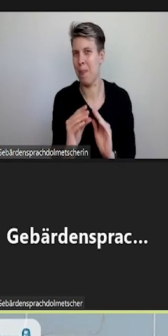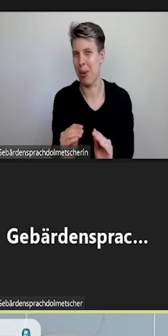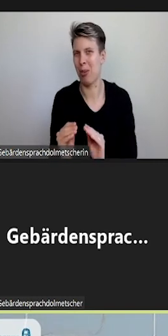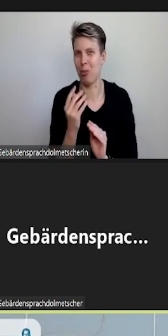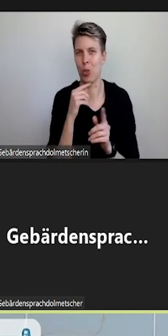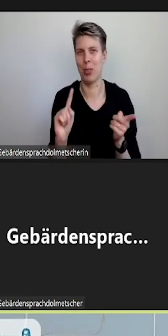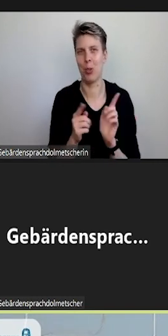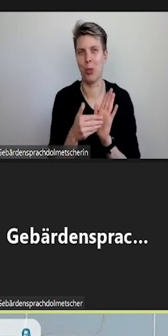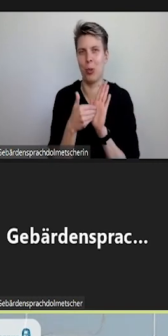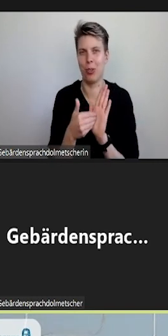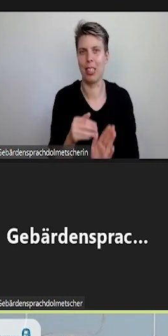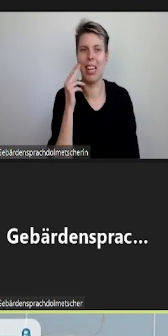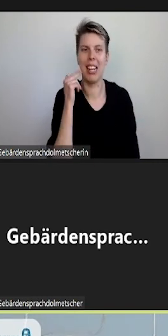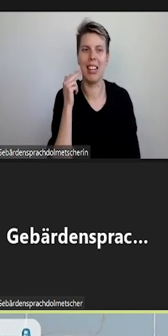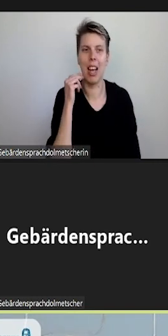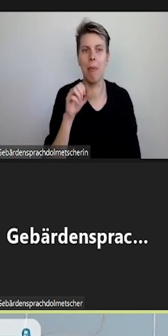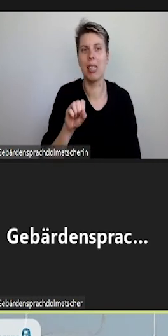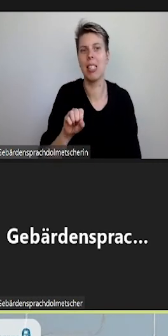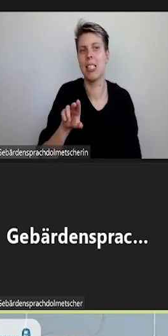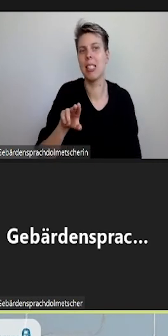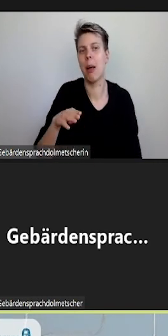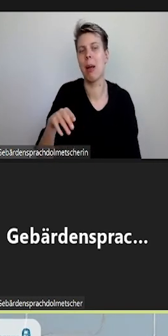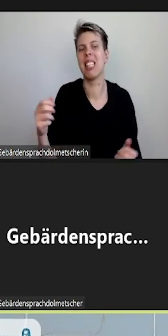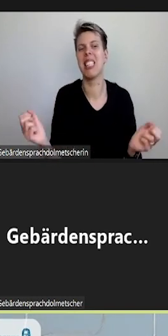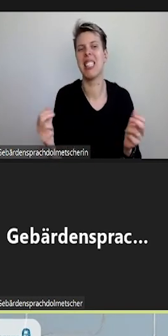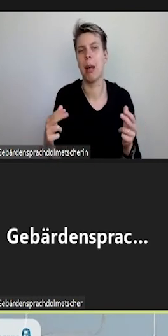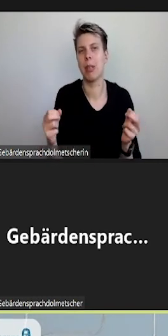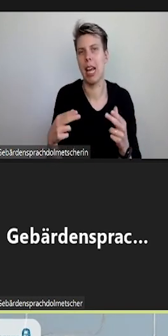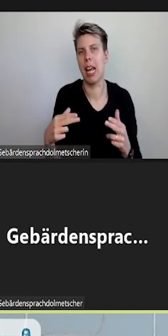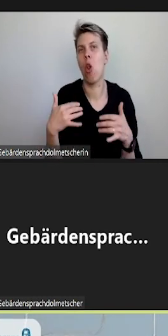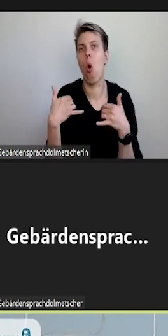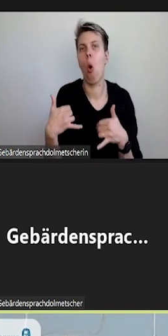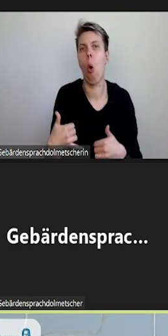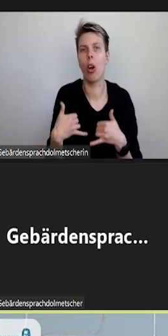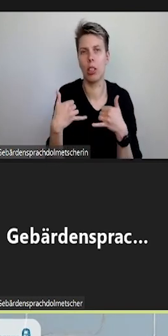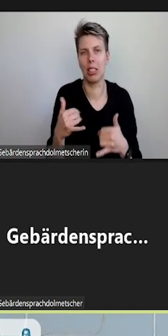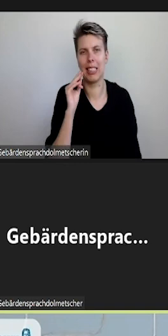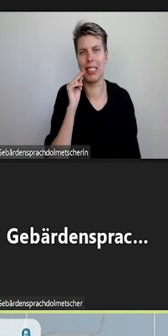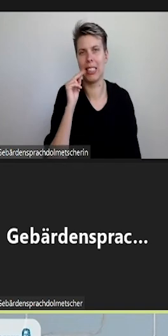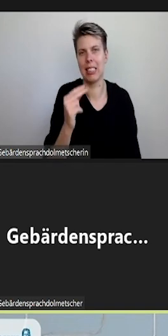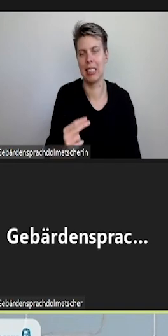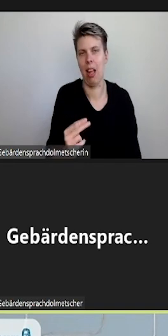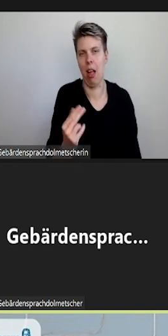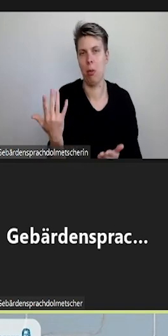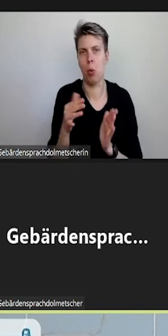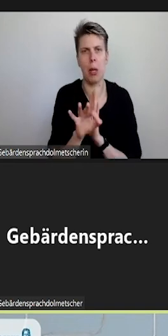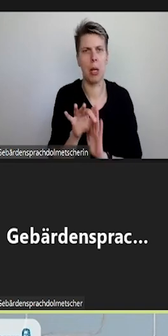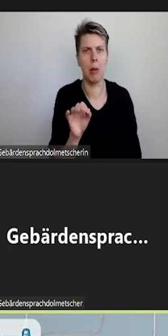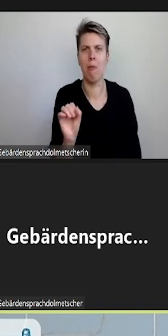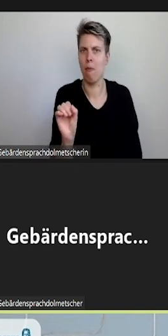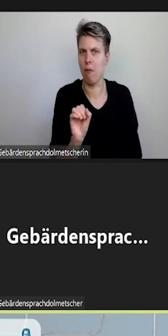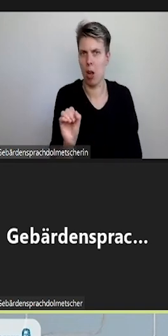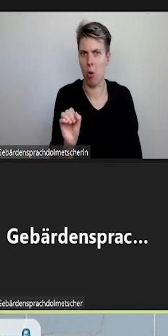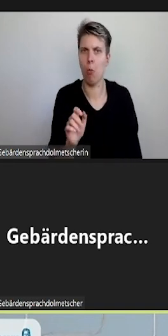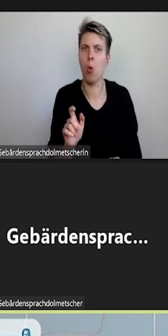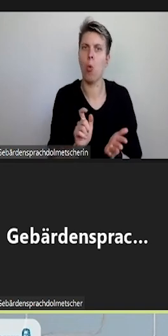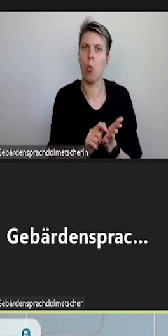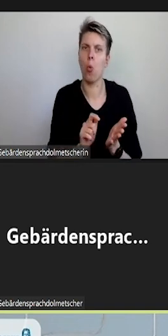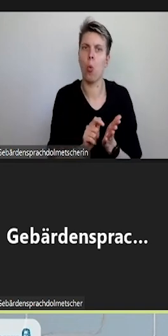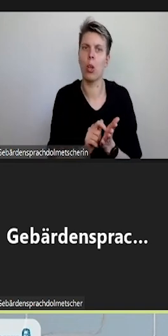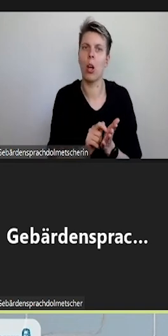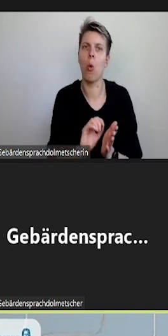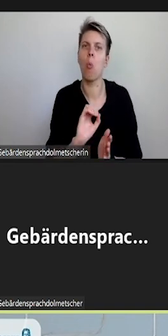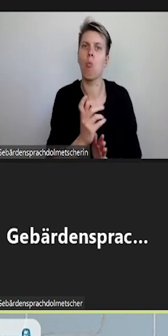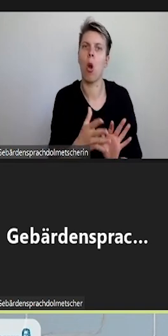Es heißt Subtitle Horse und wir haben es für den heutigen Zweck ausgewählt, weil es zum einen browserbasiert ist.